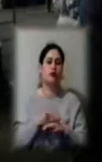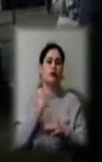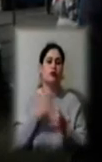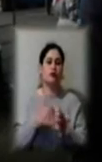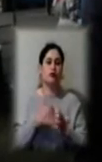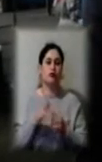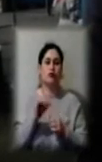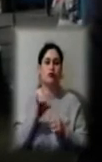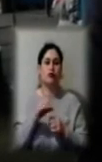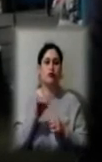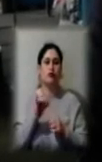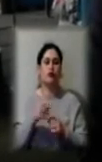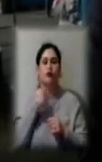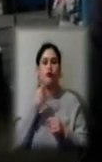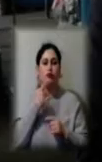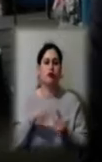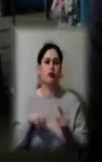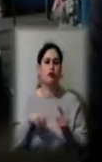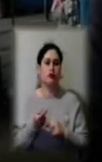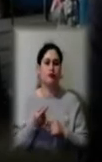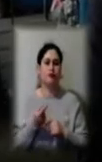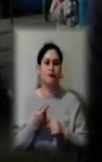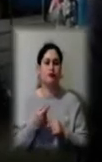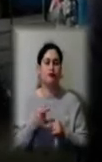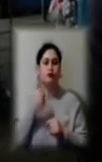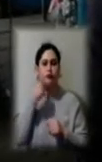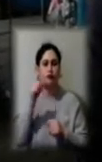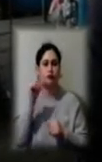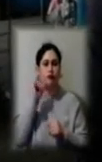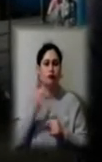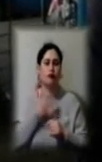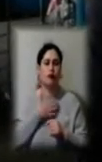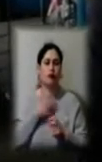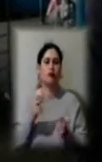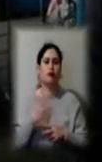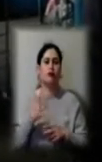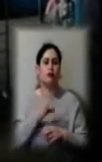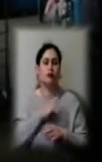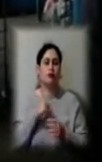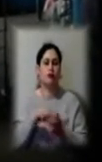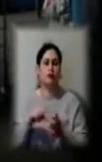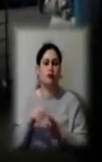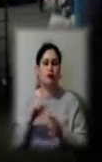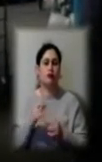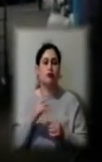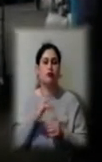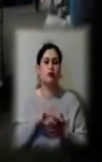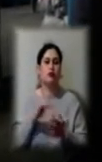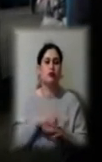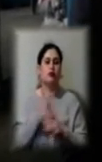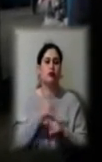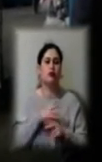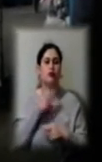-Арюпін говорить наступне. Вчора у наших фахівців, які були присутні на центральному ринку, були зауважені до роботи